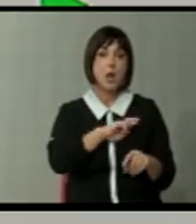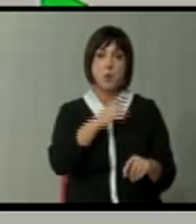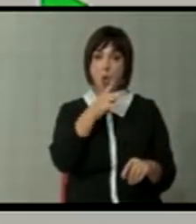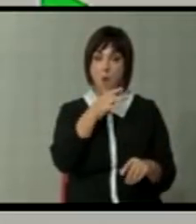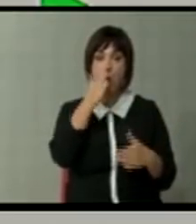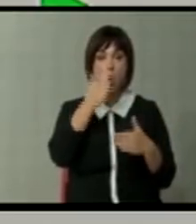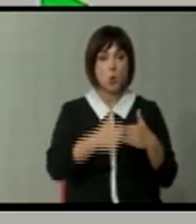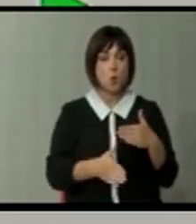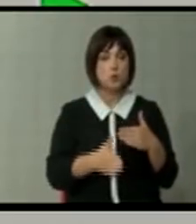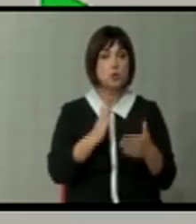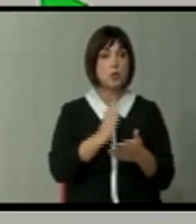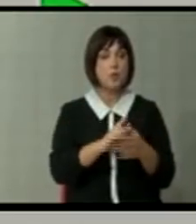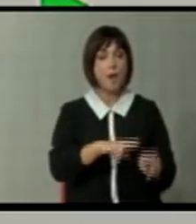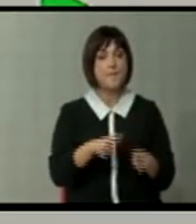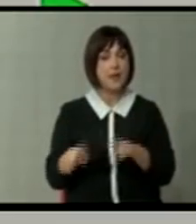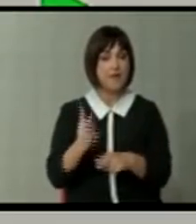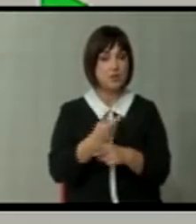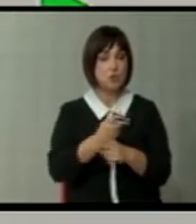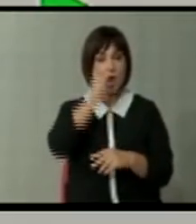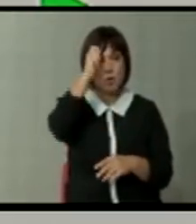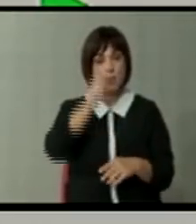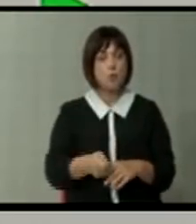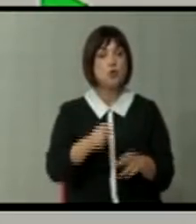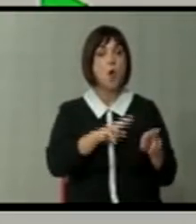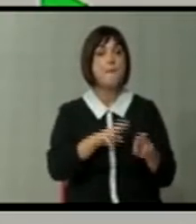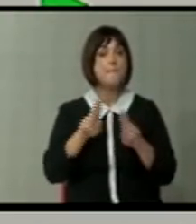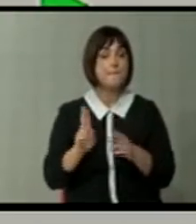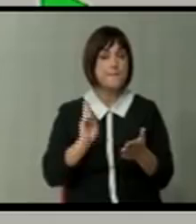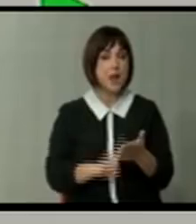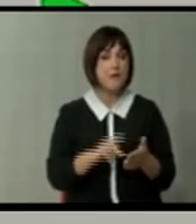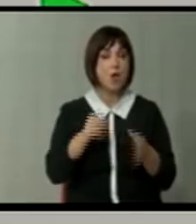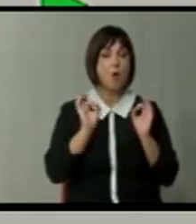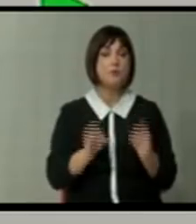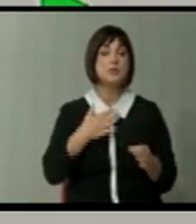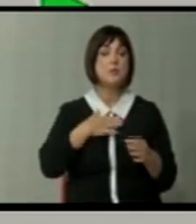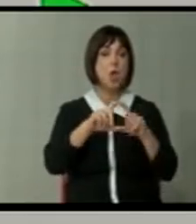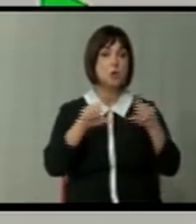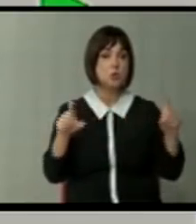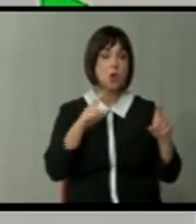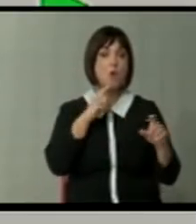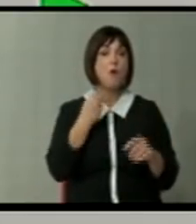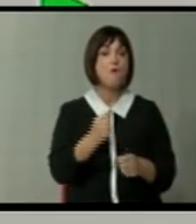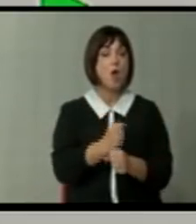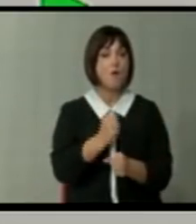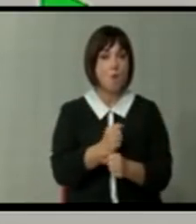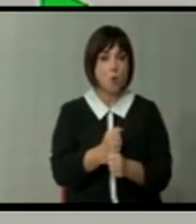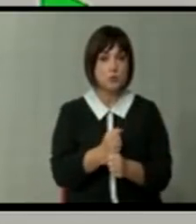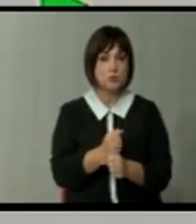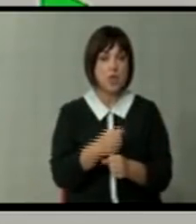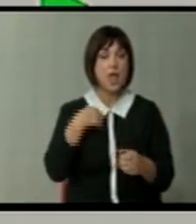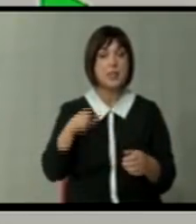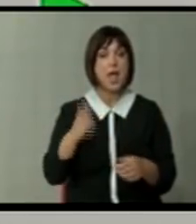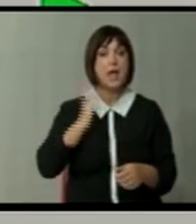Македонија конечно да стане правна држава, да се почитува правото и конечно да добиеме функционални институцији кои што ќе бидат во функција на